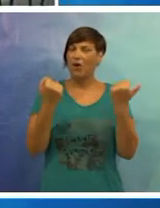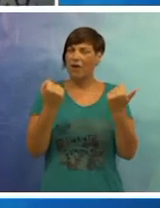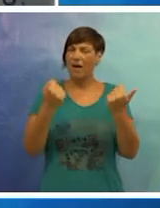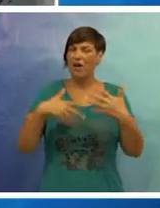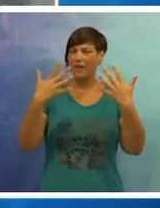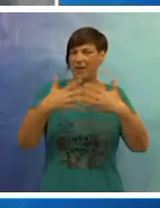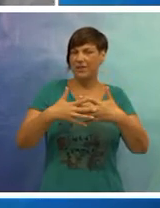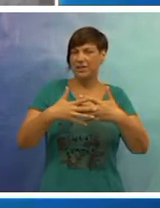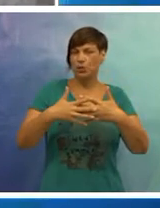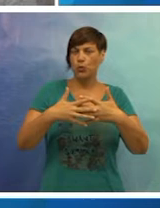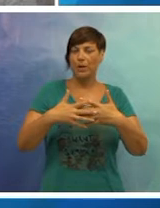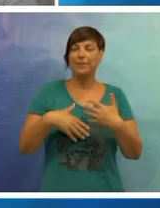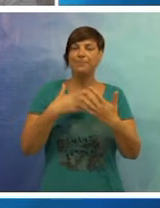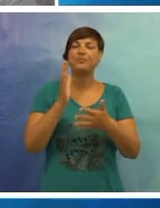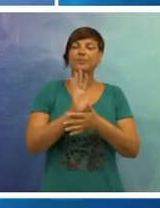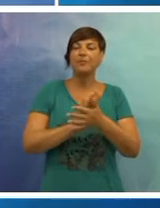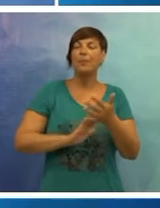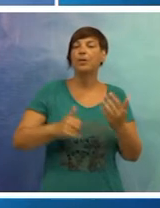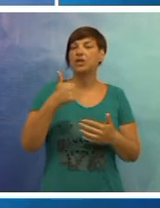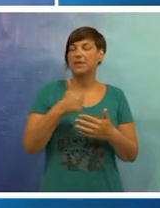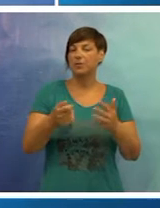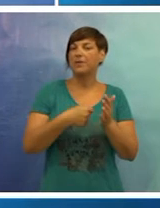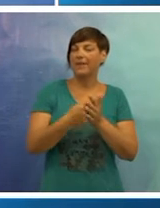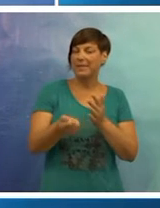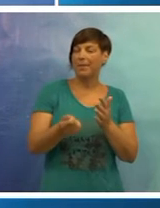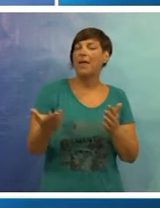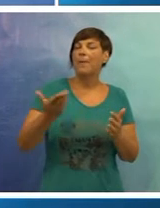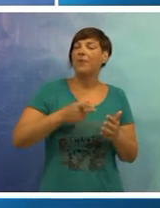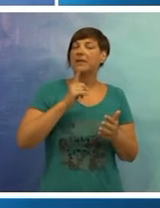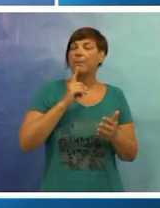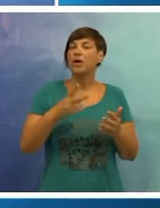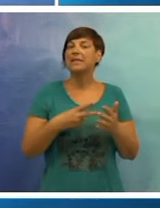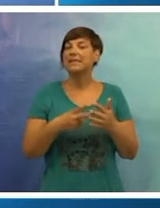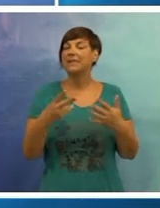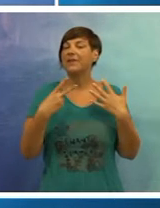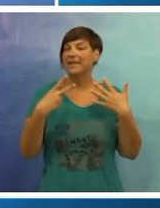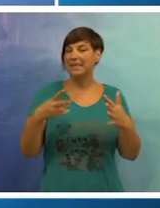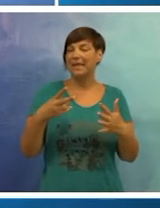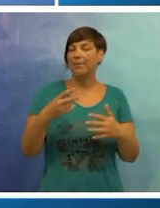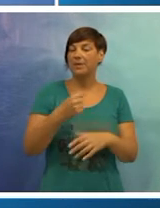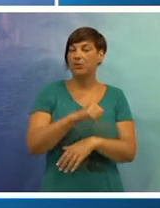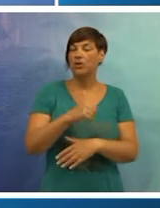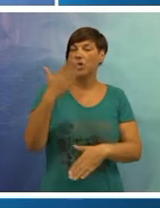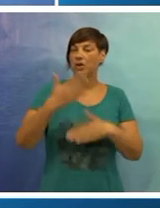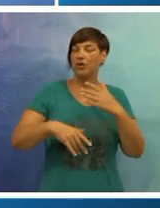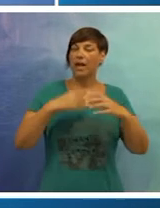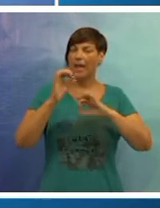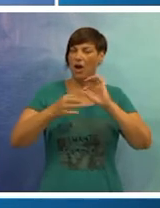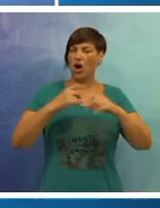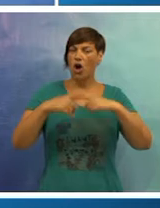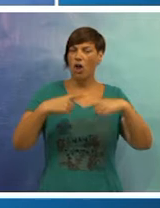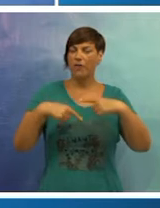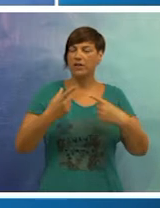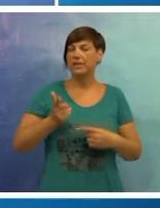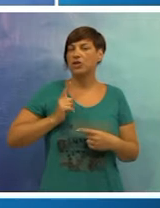i kvarovi na pojedinim infrastrukturama. Krenule su prve isplate povrata poreza za 2017. a do kraja